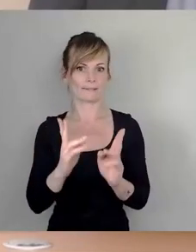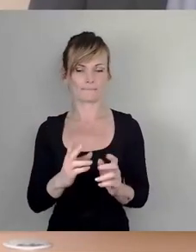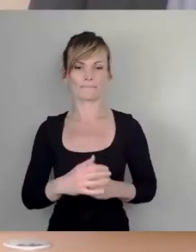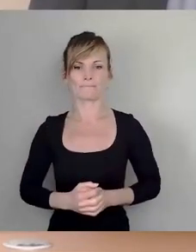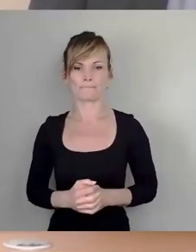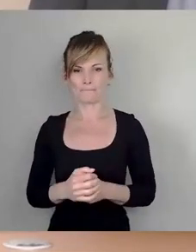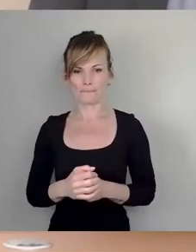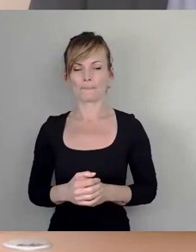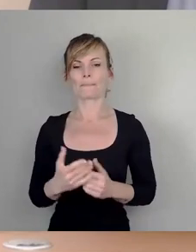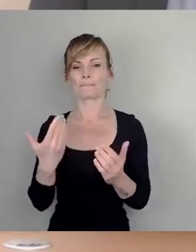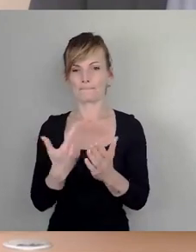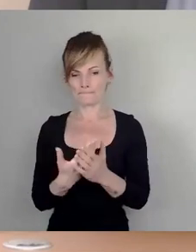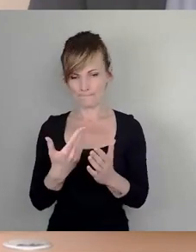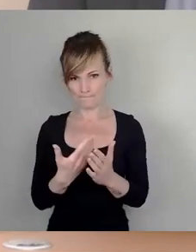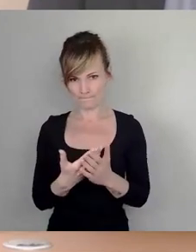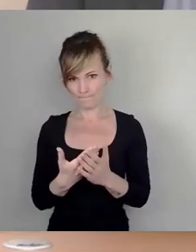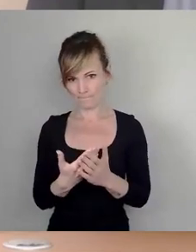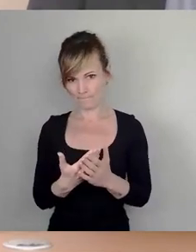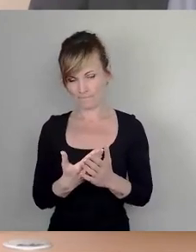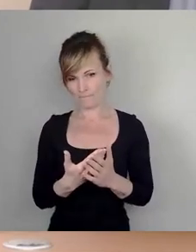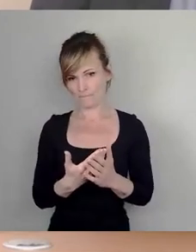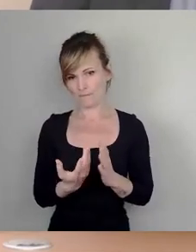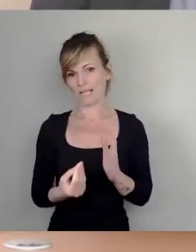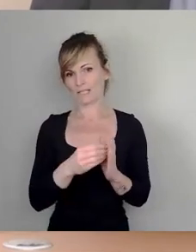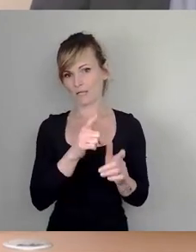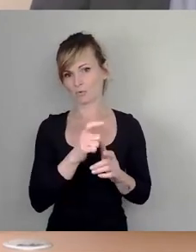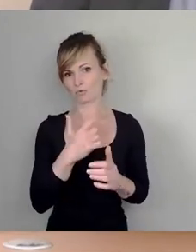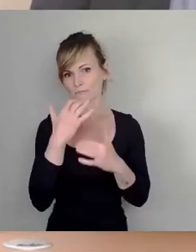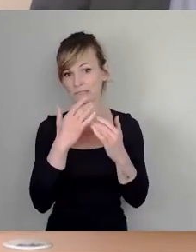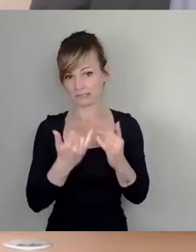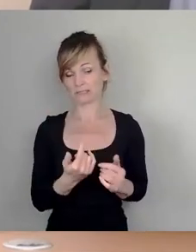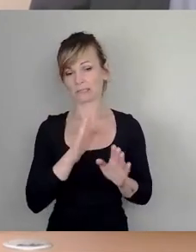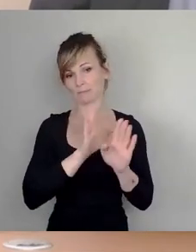ergänzten Ausschussbericht stelle ich jetzt zur Abstimmung.